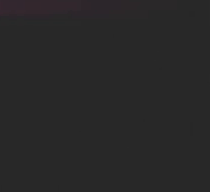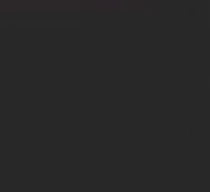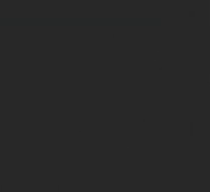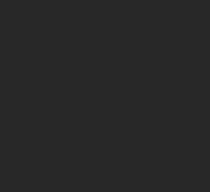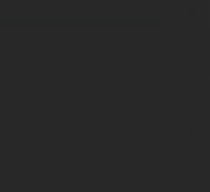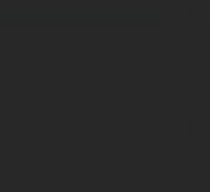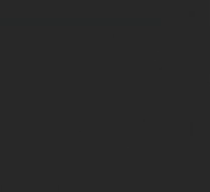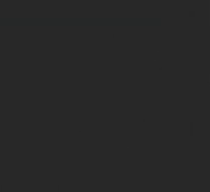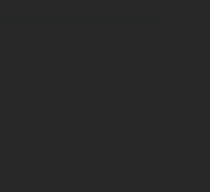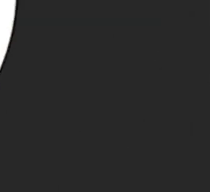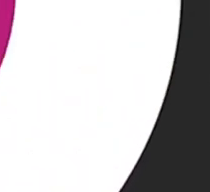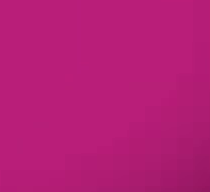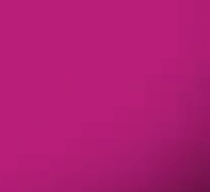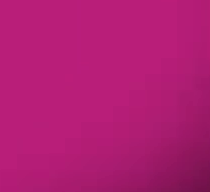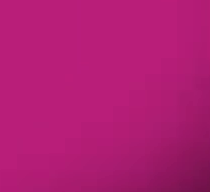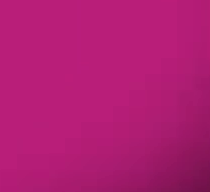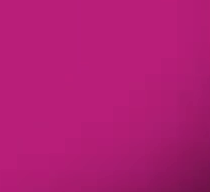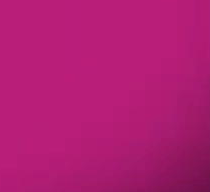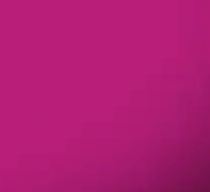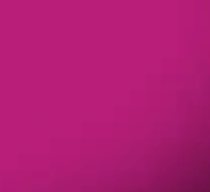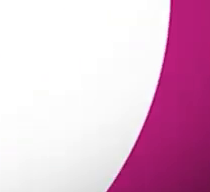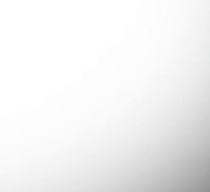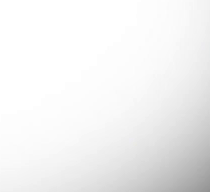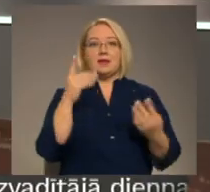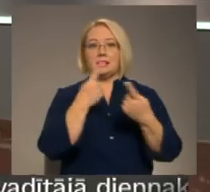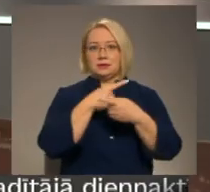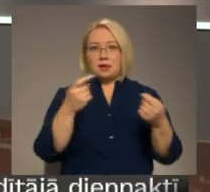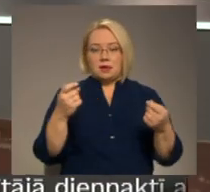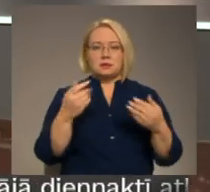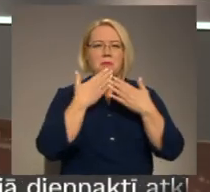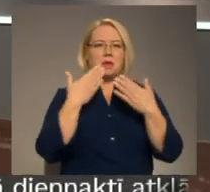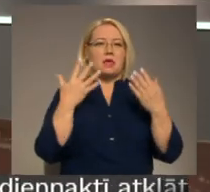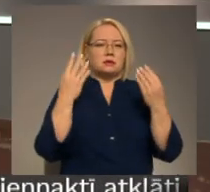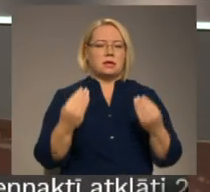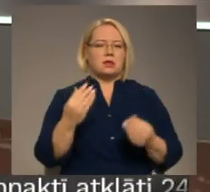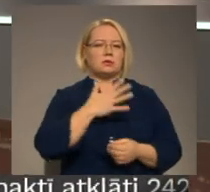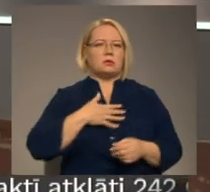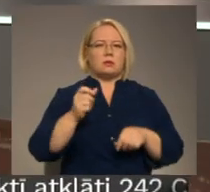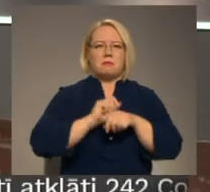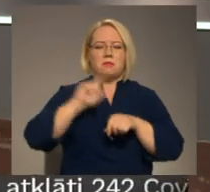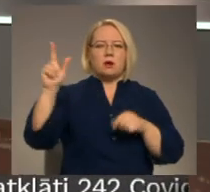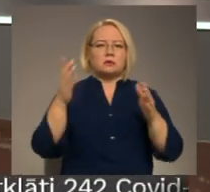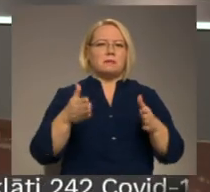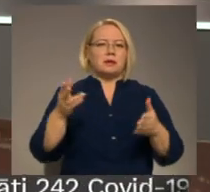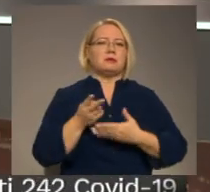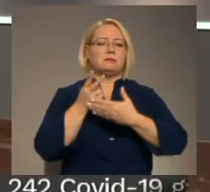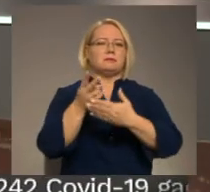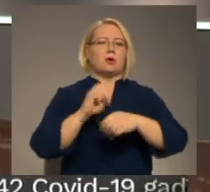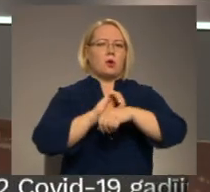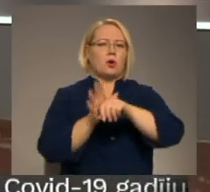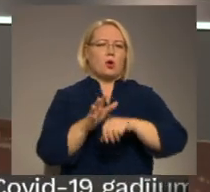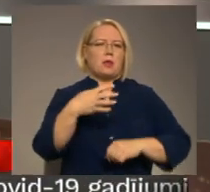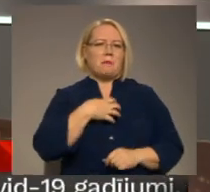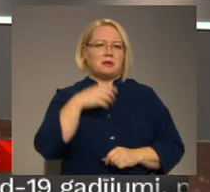Re, visi ēters ir te! Pēdējās dienās strauji pieaudzes slimnīcās ievietoto COVID